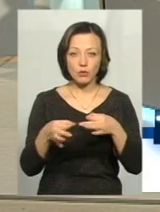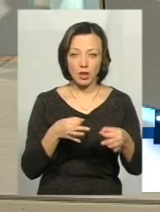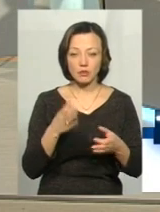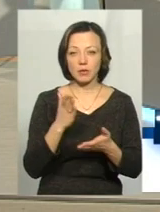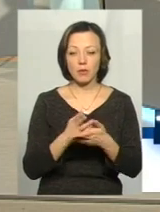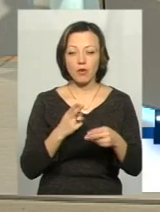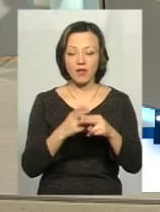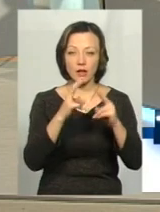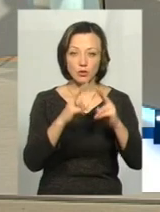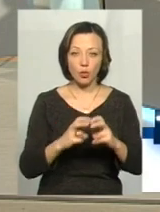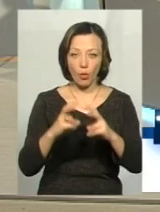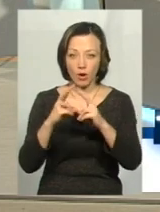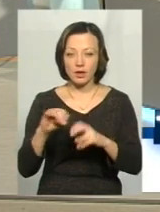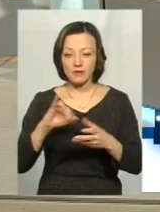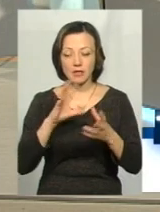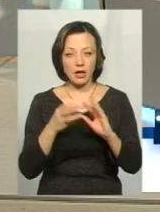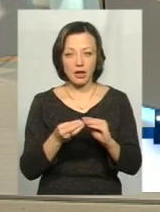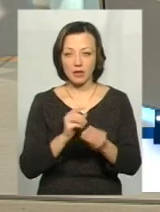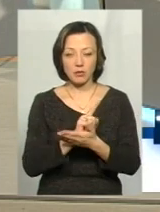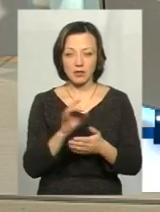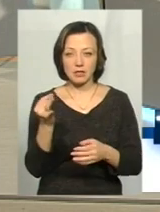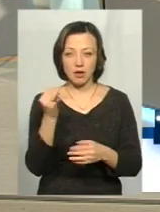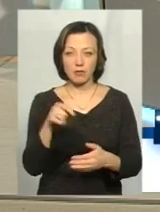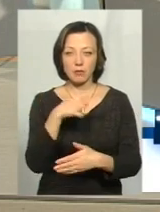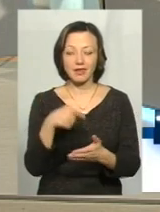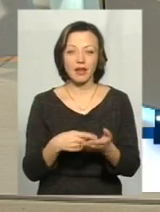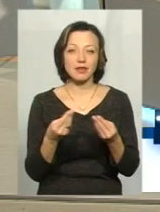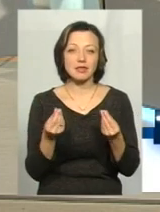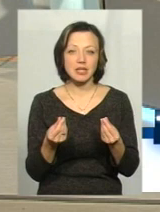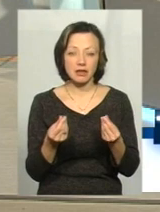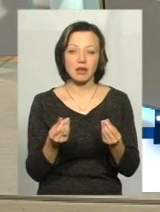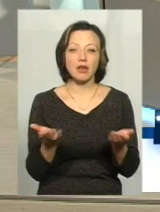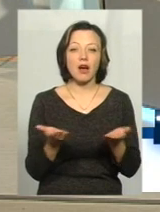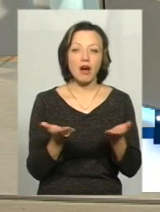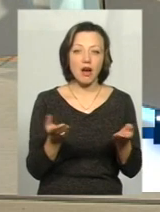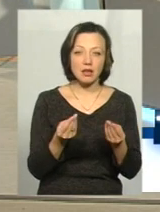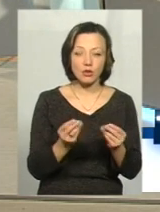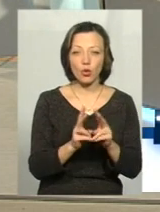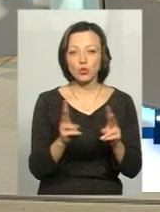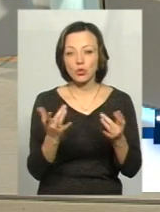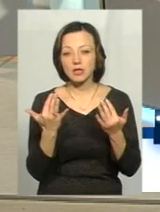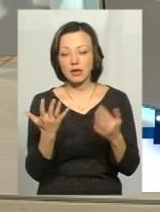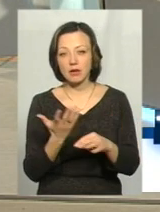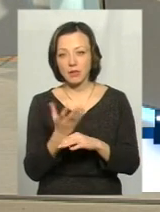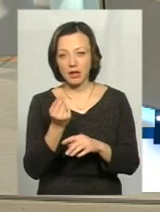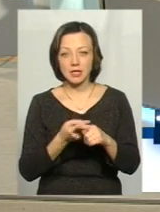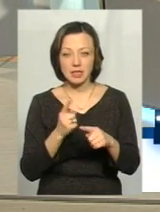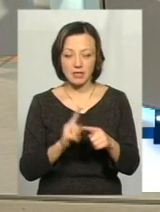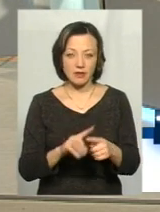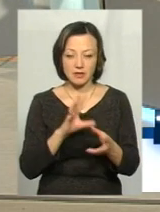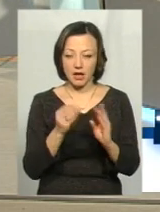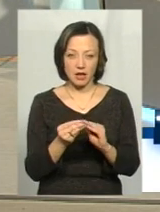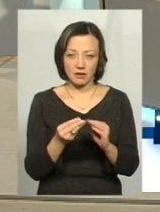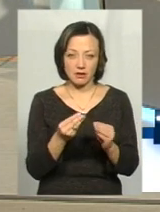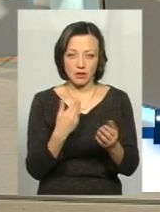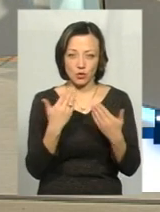профілактичні огляди, і взагалі не має цікавити питання ціни, яка ціна, хто, скільки платить. Це її взагалі не